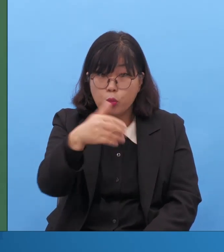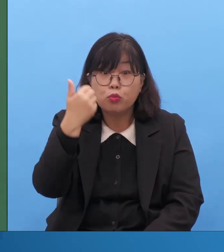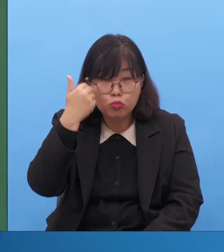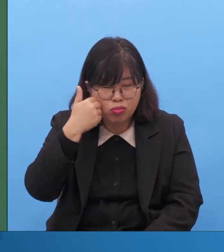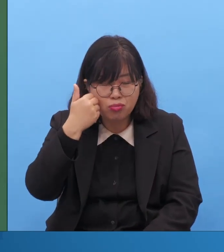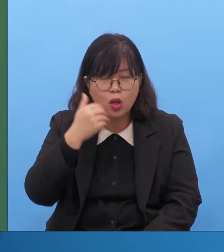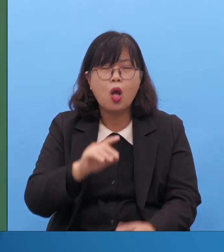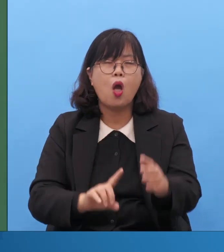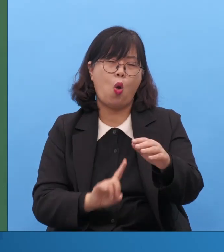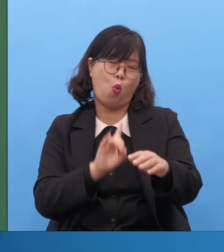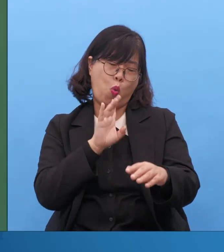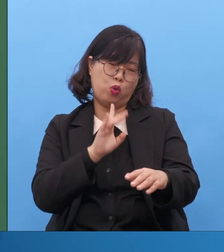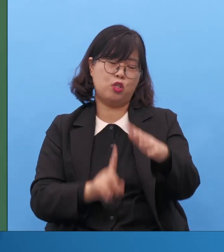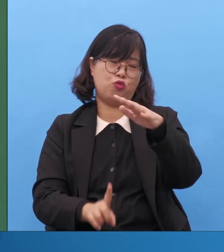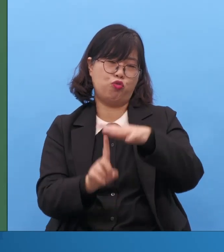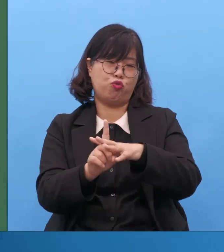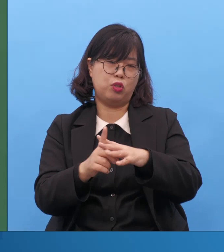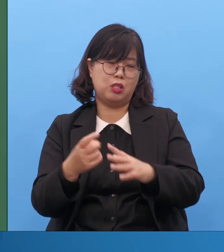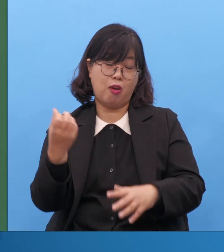하나님을 하나님을 부른 거야